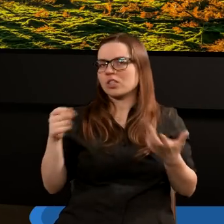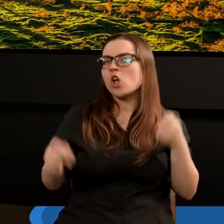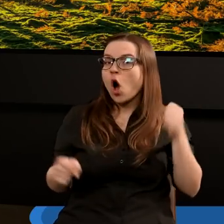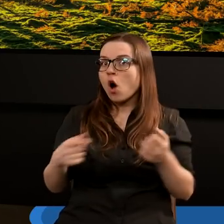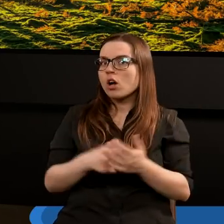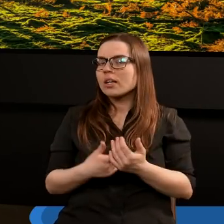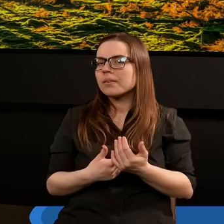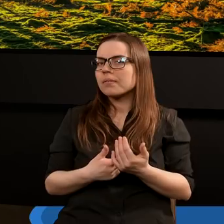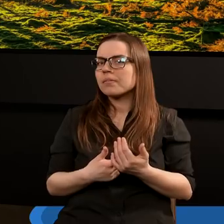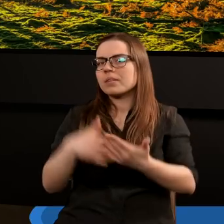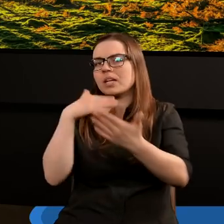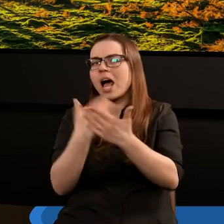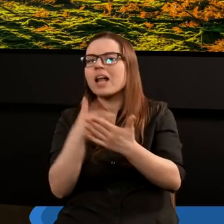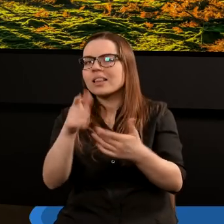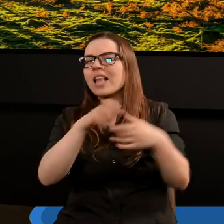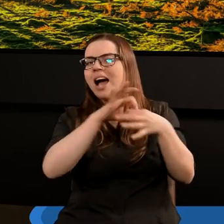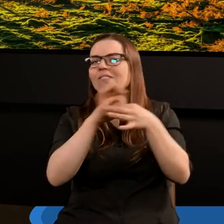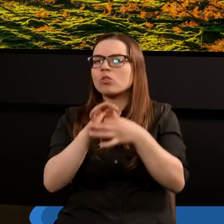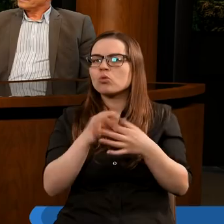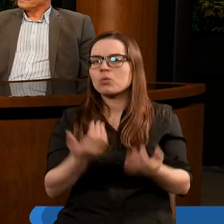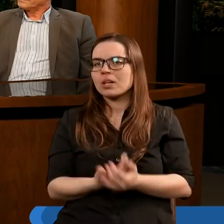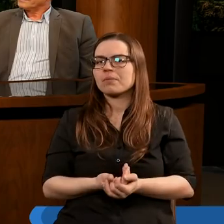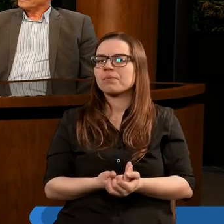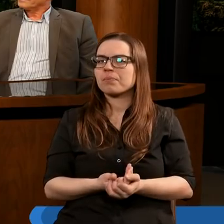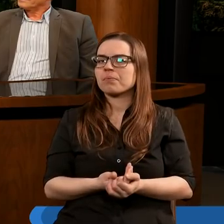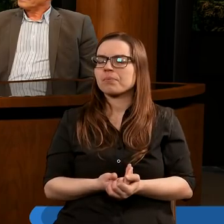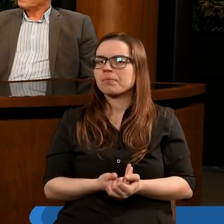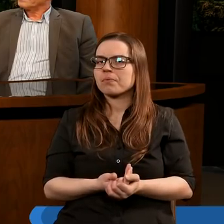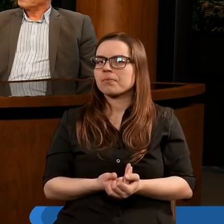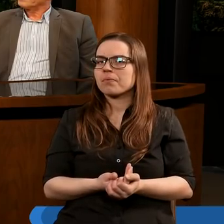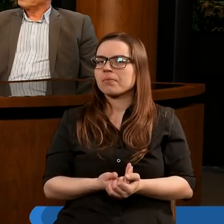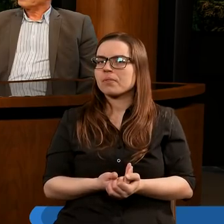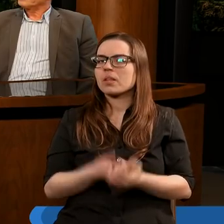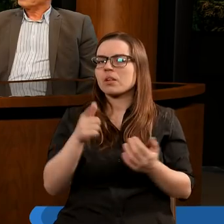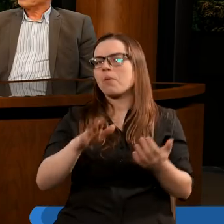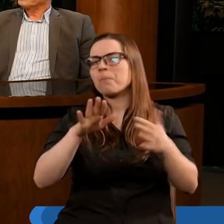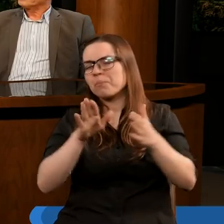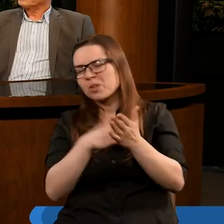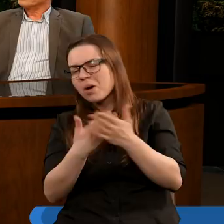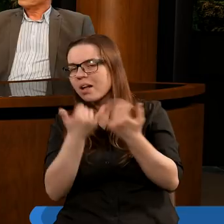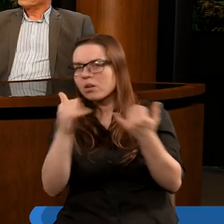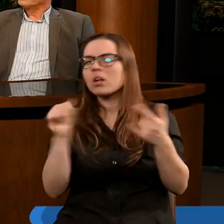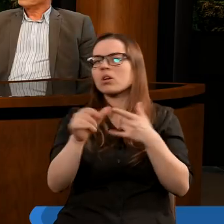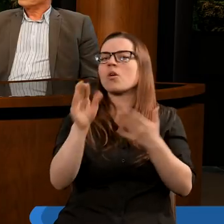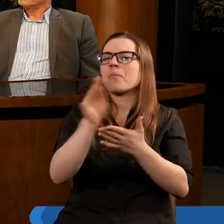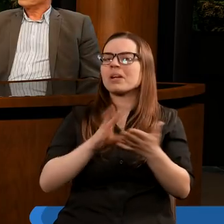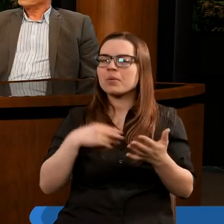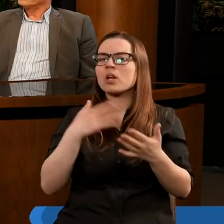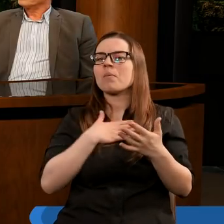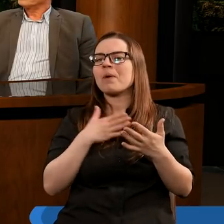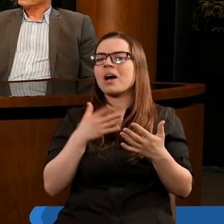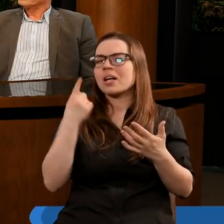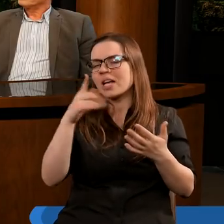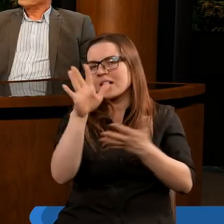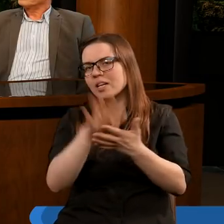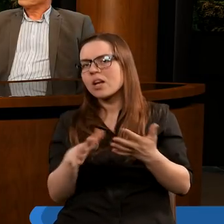sąd? Do czego Bóg nawiązuje? To jest jeden z wielu pięknych przykładów tego, jak Biblia się wspaniale uzupełnia, jak